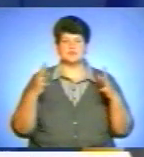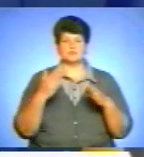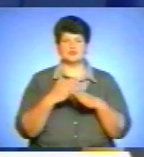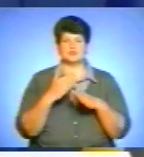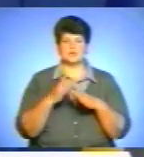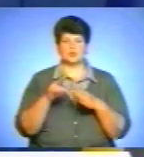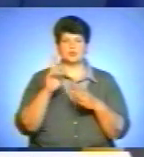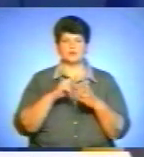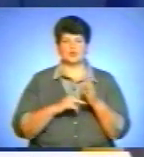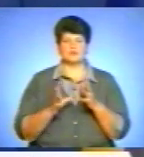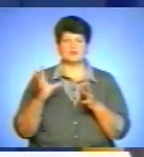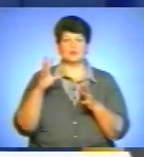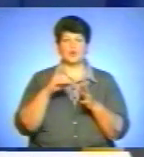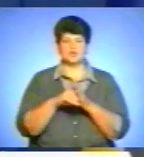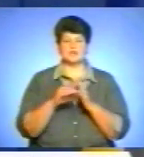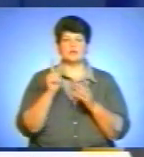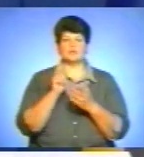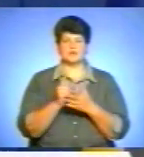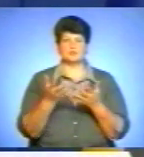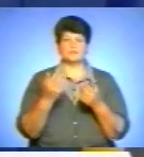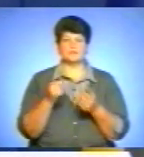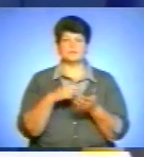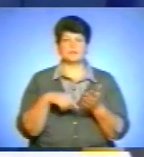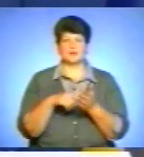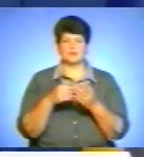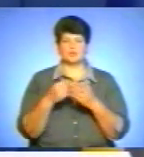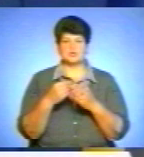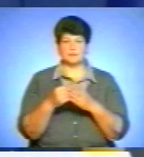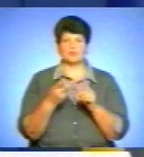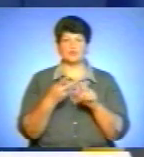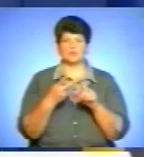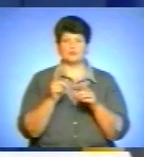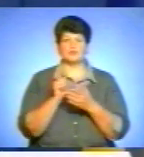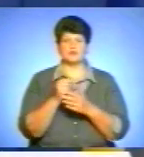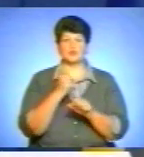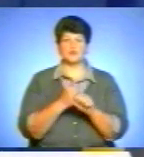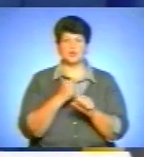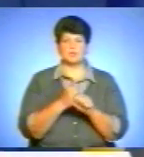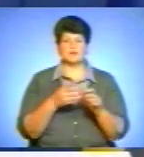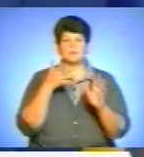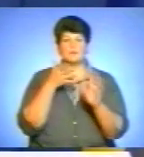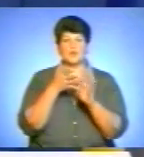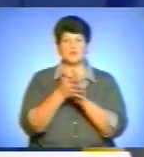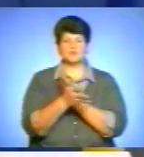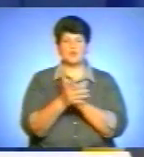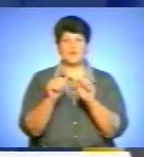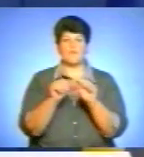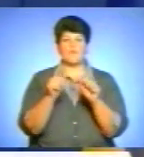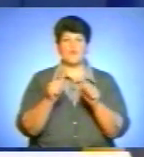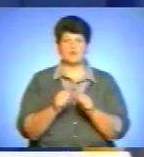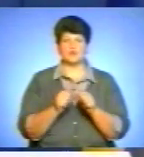надходжень, яку мають отримувати міські бюджети. По-друге, ми маємо розробити більш прозору формулу